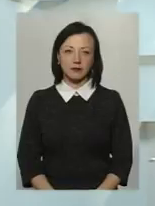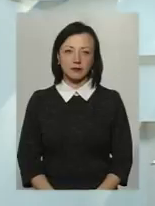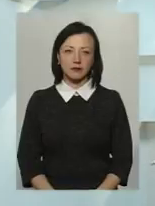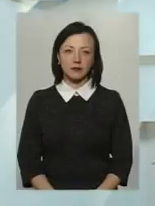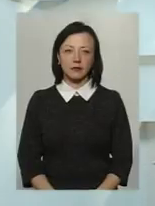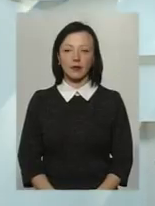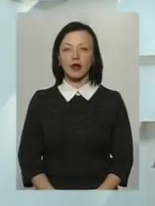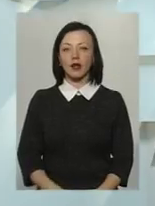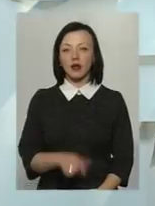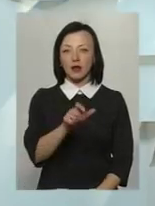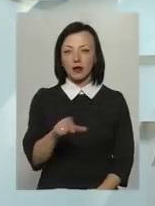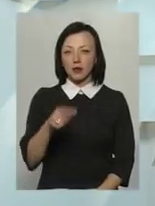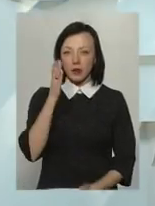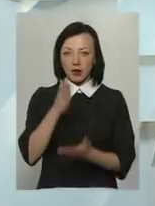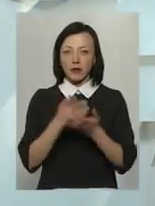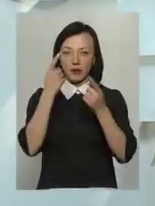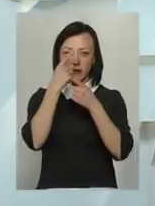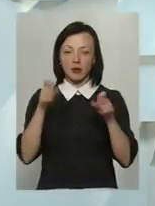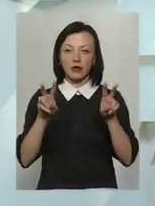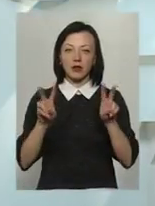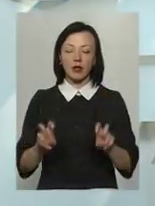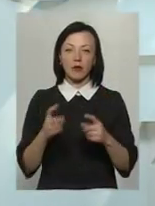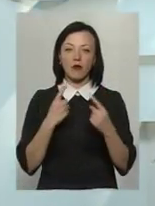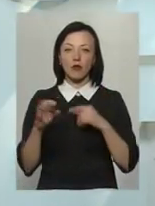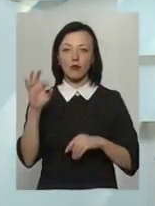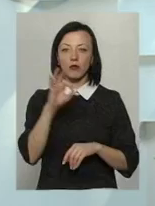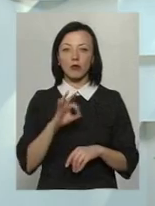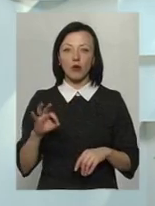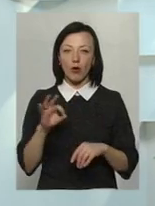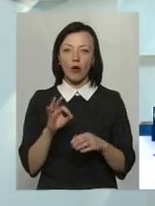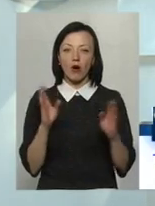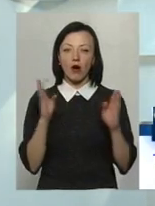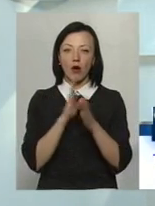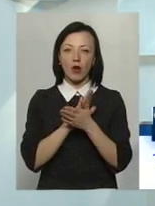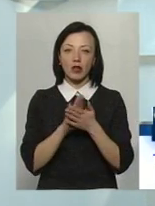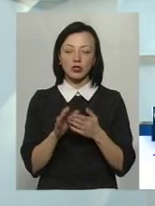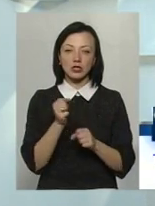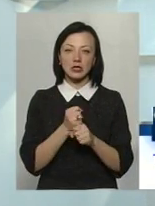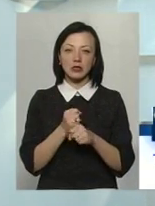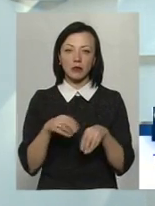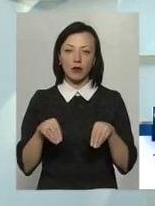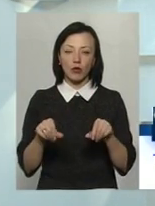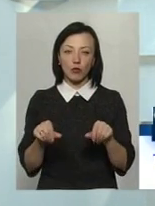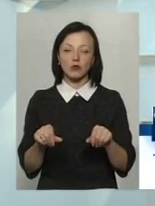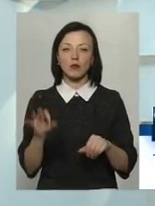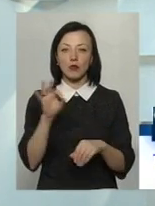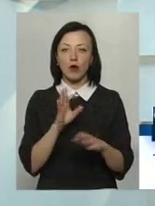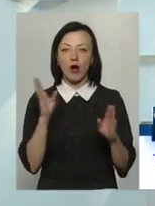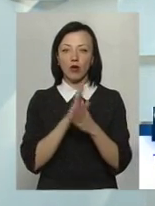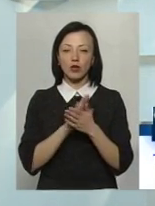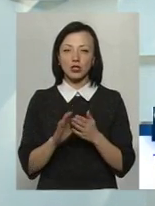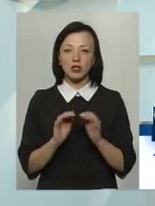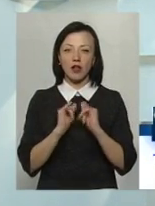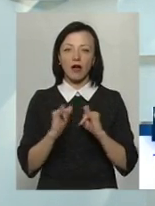Нагадаю, глядачам в прямому ефірі тема. Нині говоримо про органічне землеробство, говоримо про екологічне